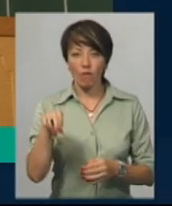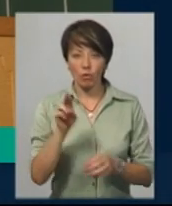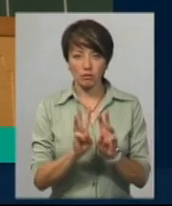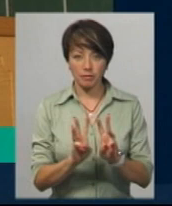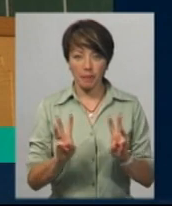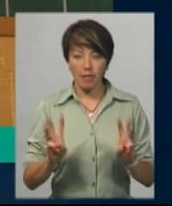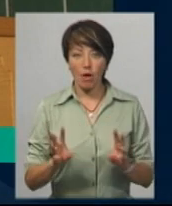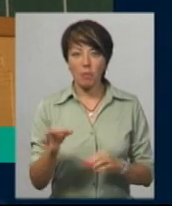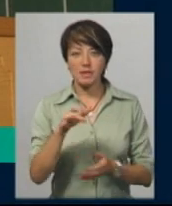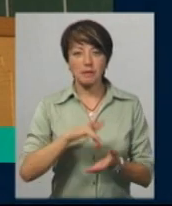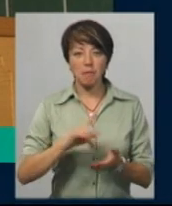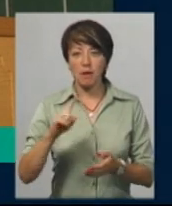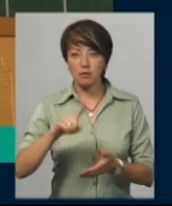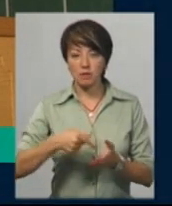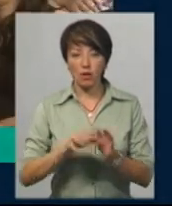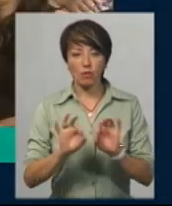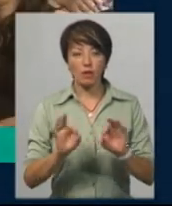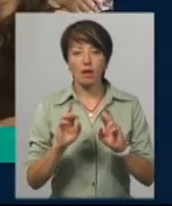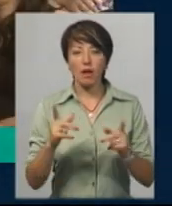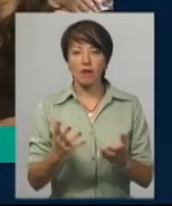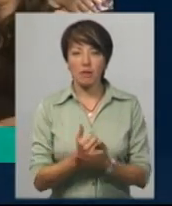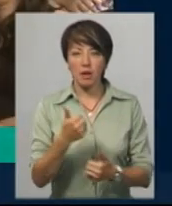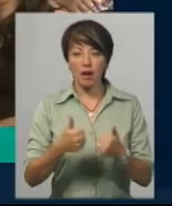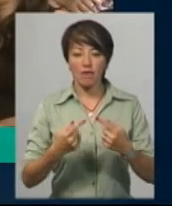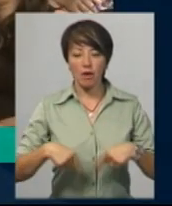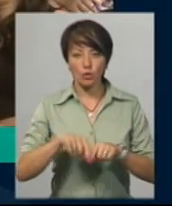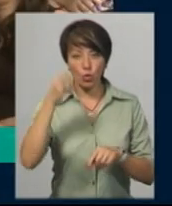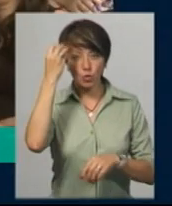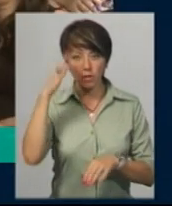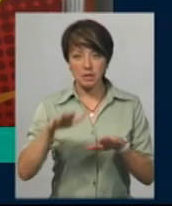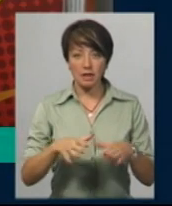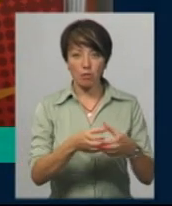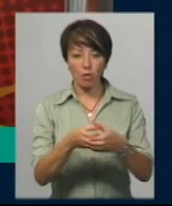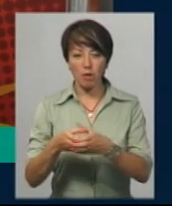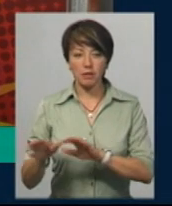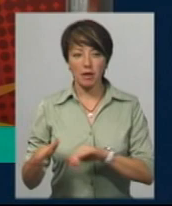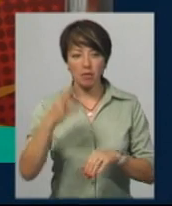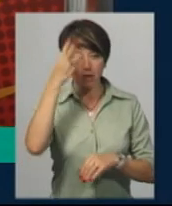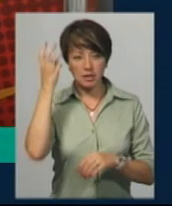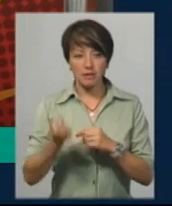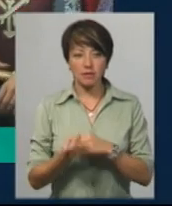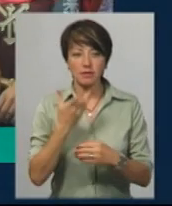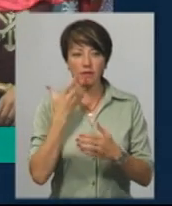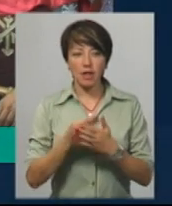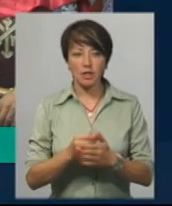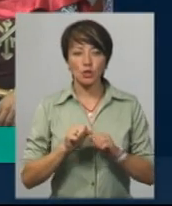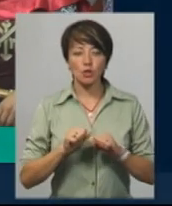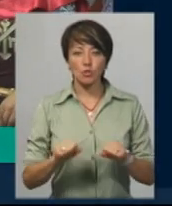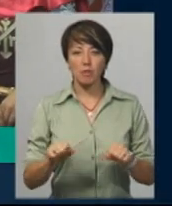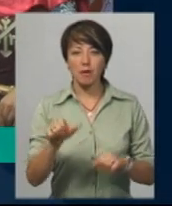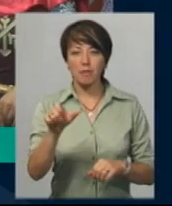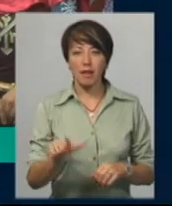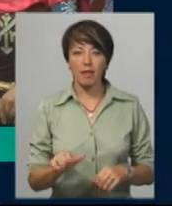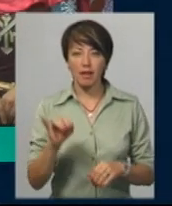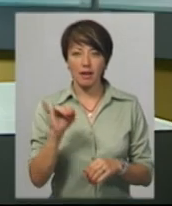Обласний центр став першим містом, де розповіли, як виграти грант в галусі культури місцевим громадам. У Хмельницькому з'явився власний супермен та інтерактивний